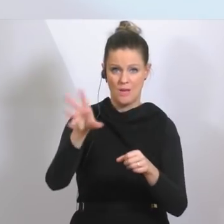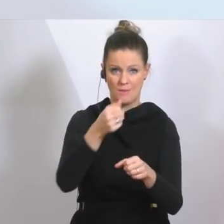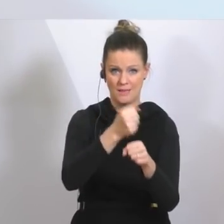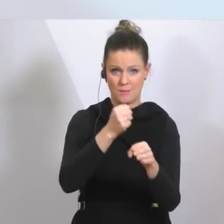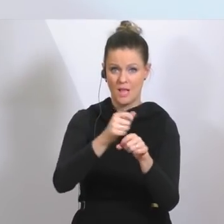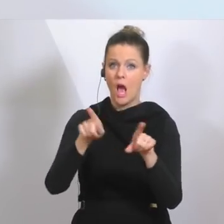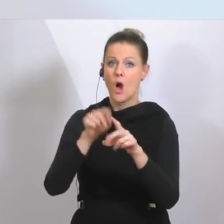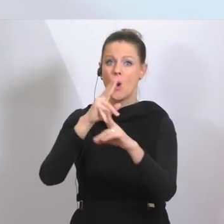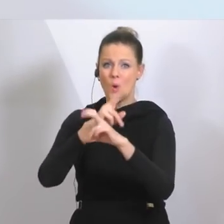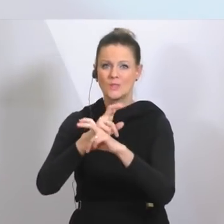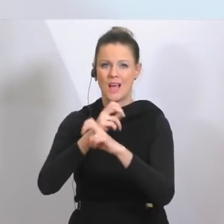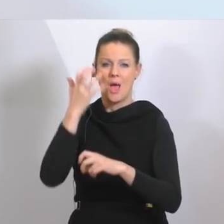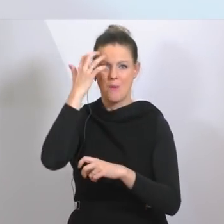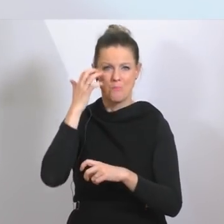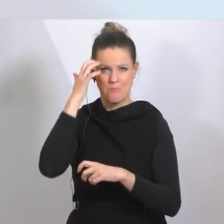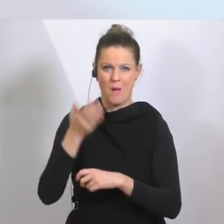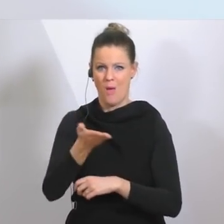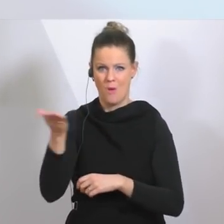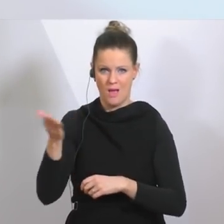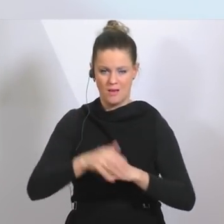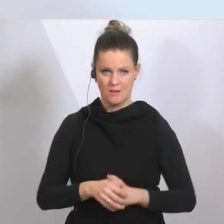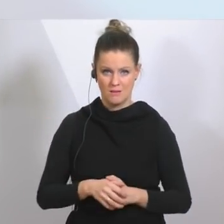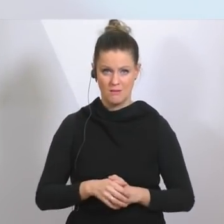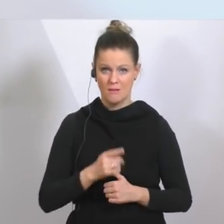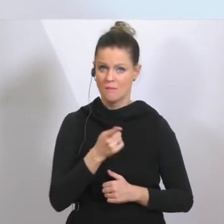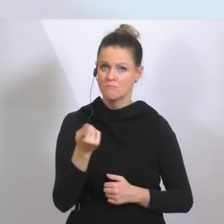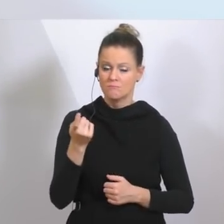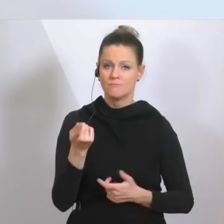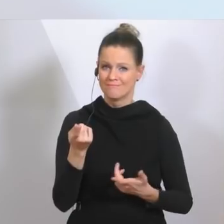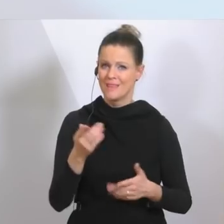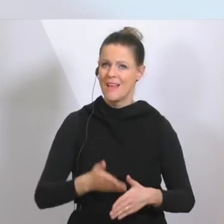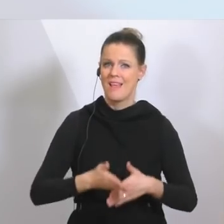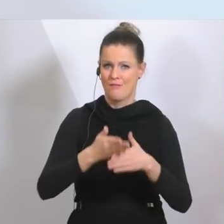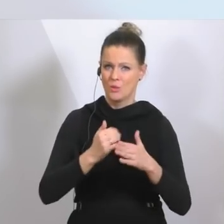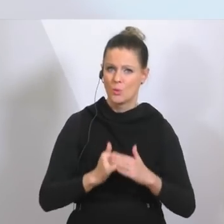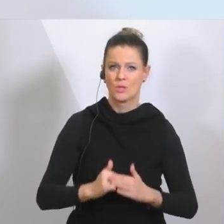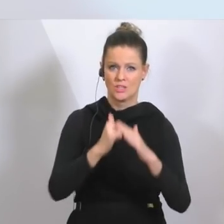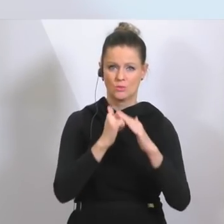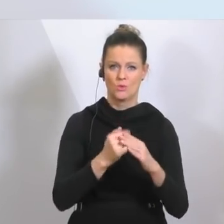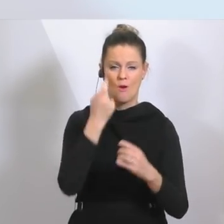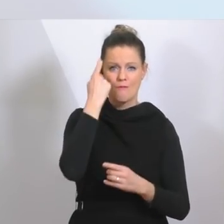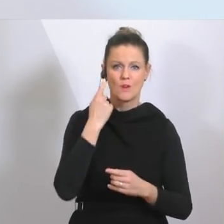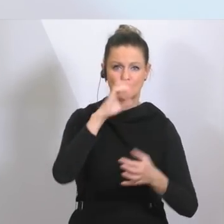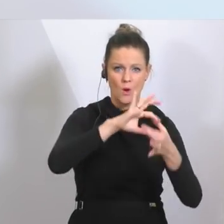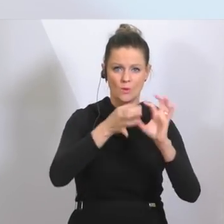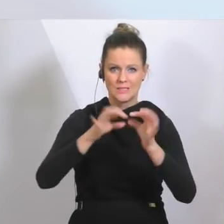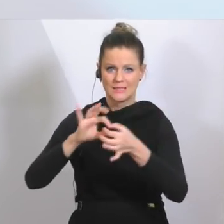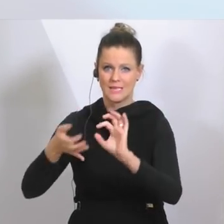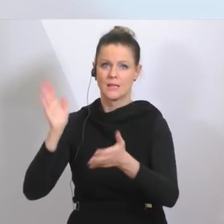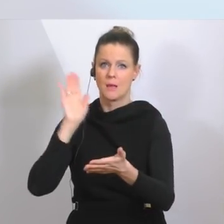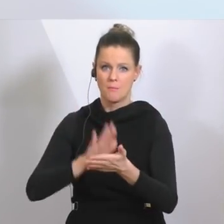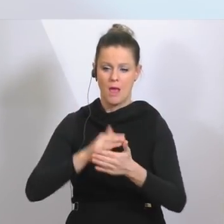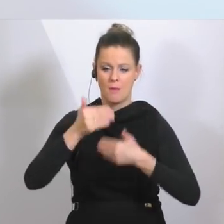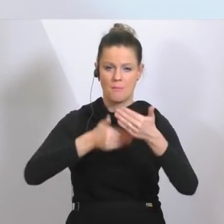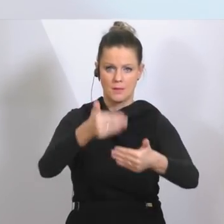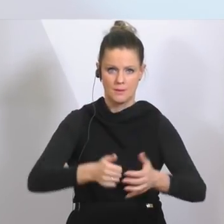Bauern. Alle sie sorgen dafür, dass es weitergeht, dass die Versorgungsketten aufrechterhalten bleiben. Es ist